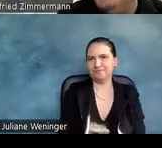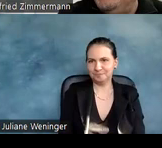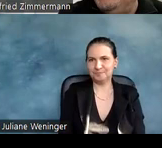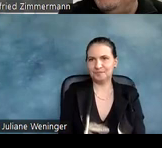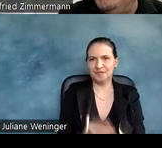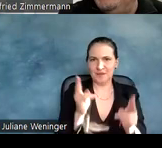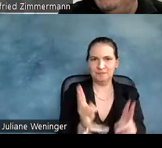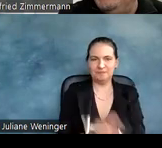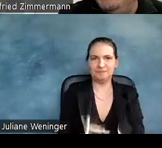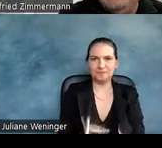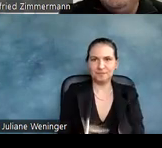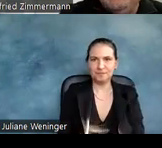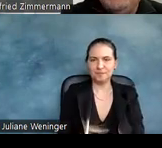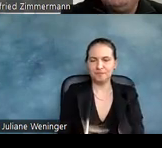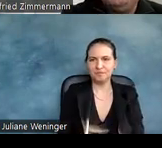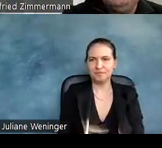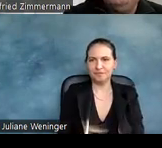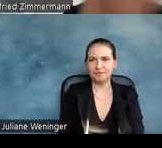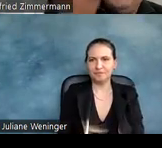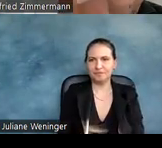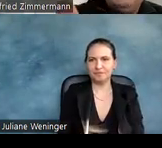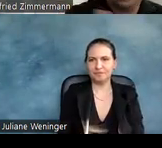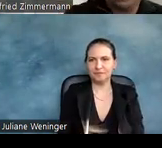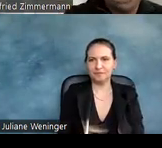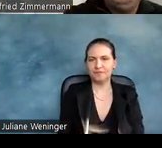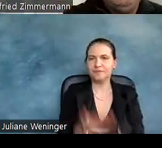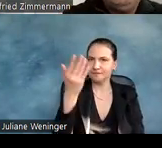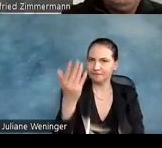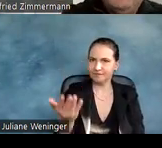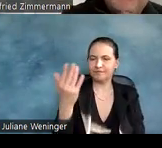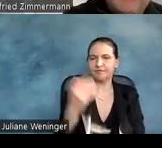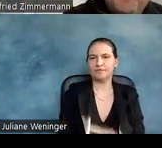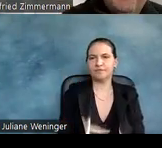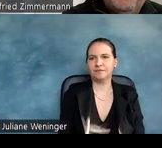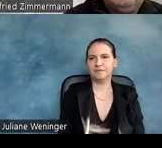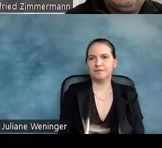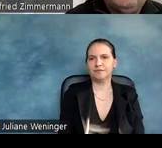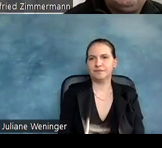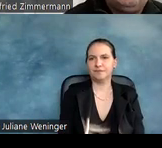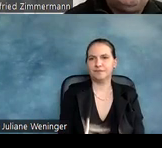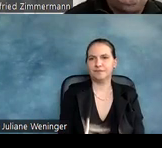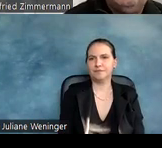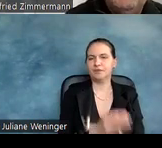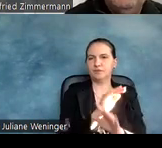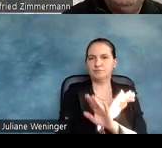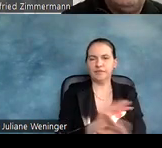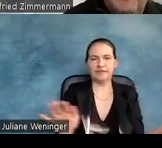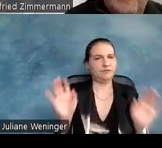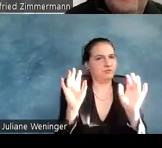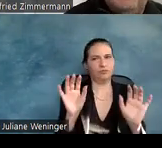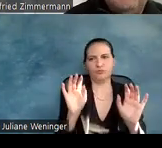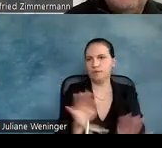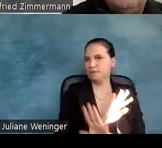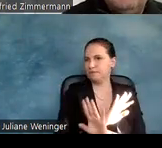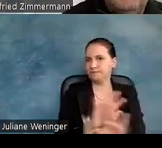weißer Adler auf weißem Mund. Ja, richtig. Also, hier sieht man, ist nichts, also da ist keine Struktur, sind